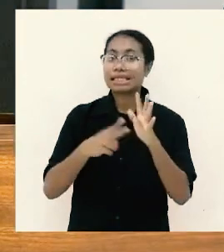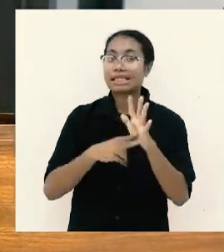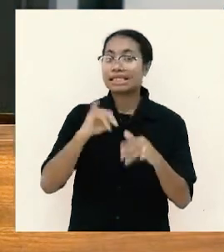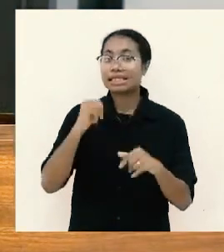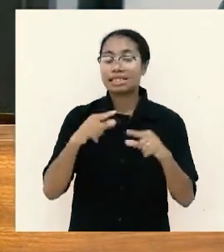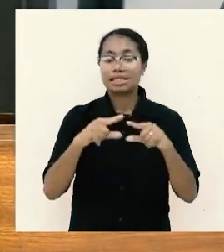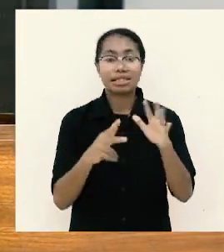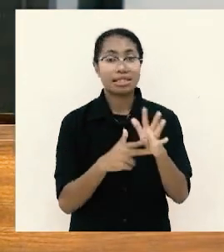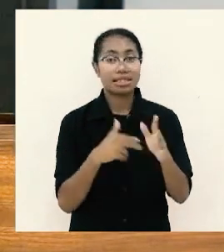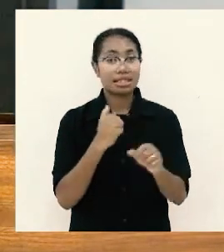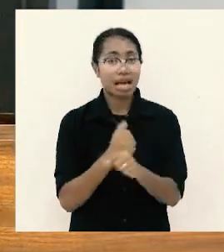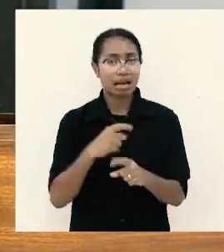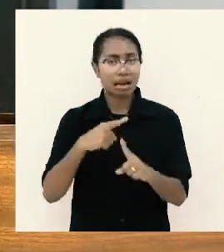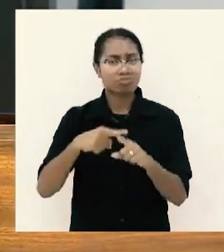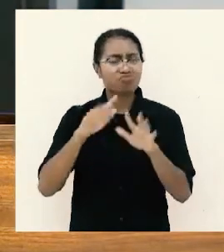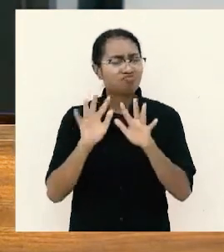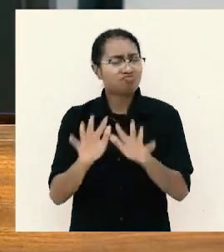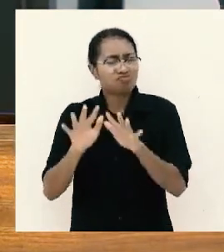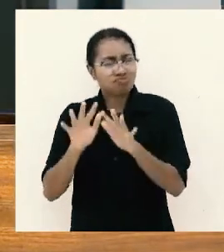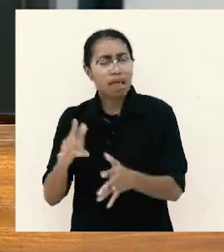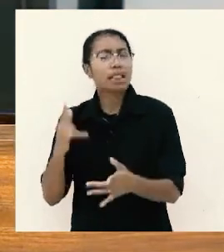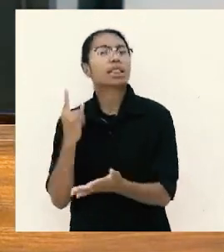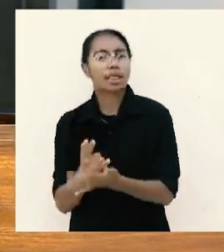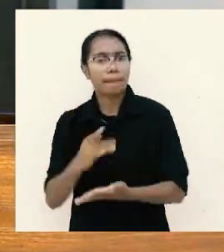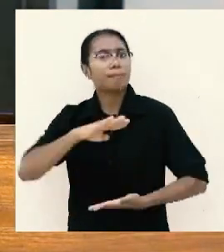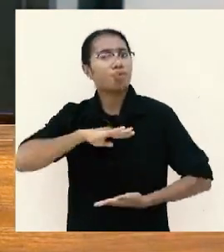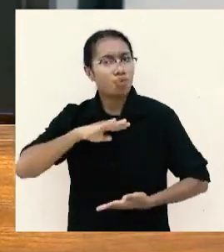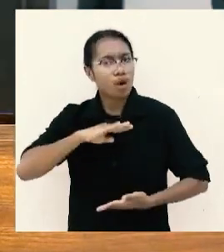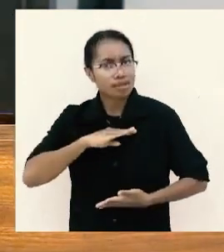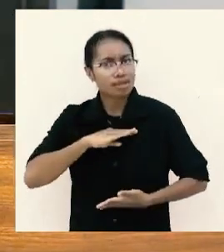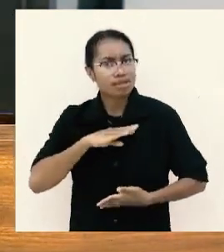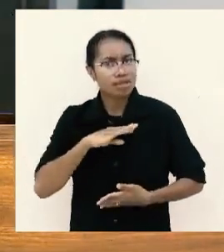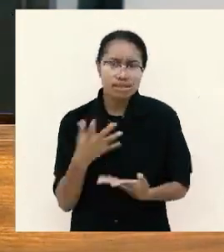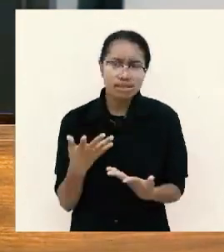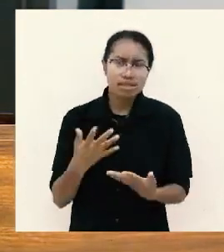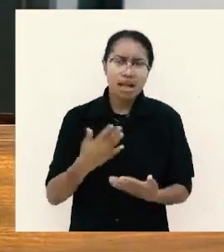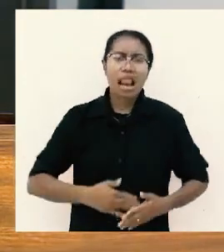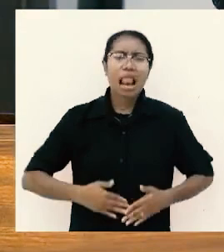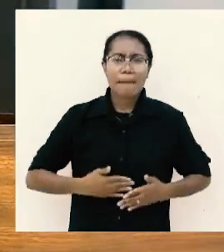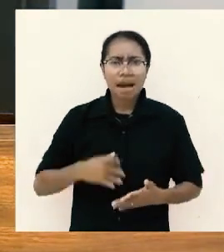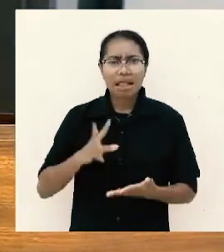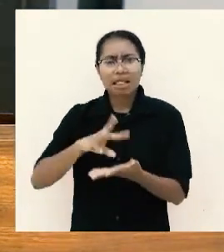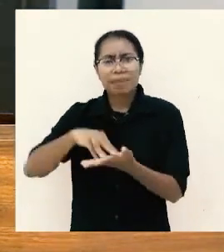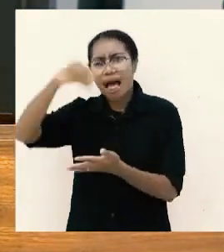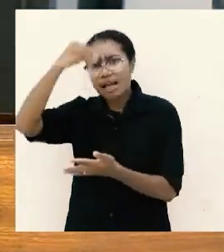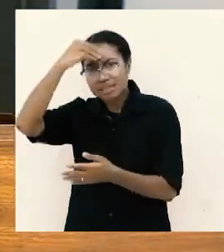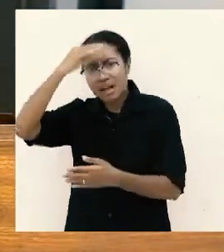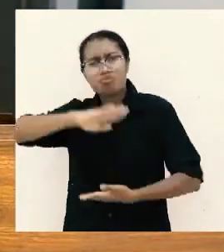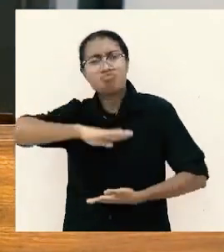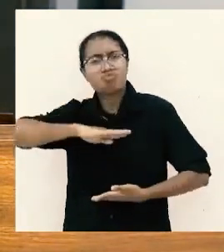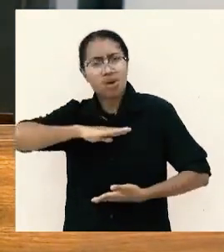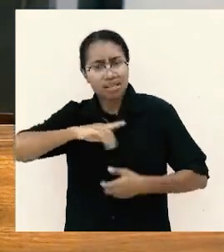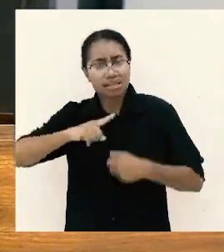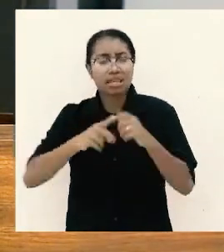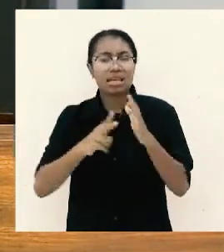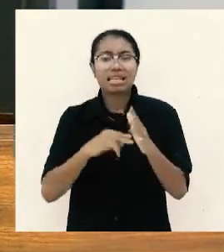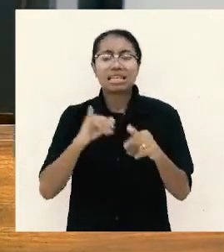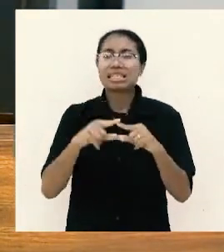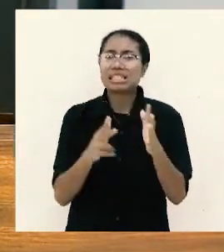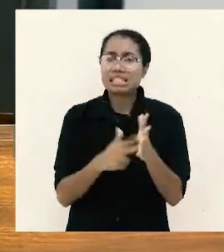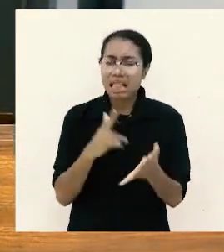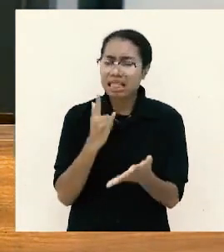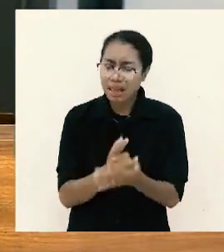limpah dia juga puas belajar lapar dan kurang belajar jadi puas kenyang dan limpah